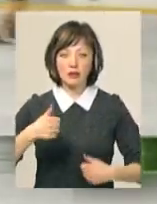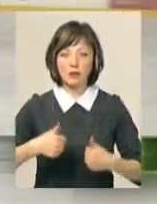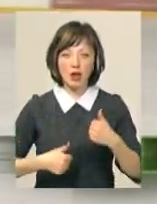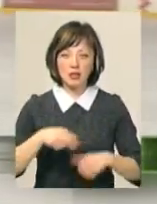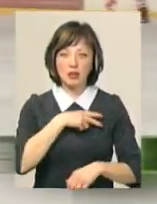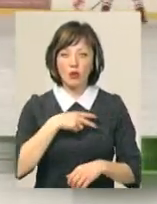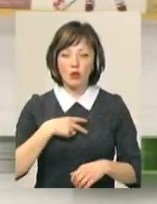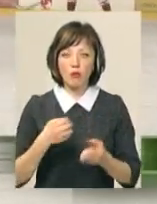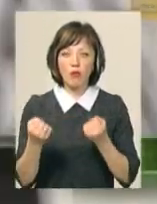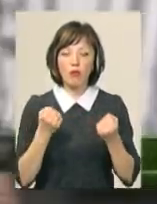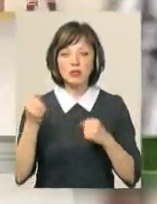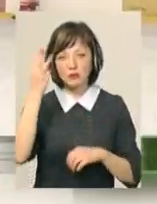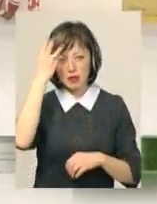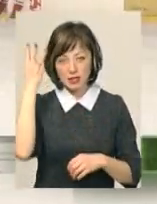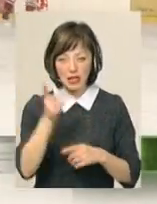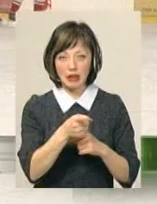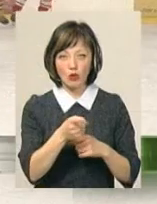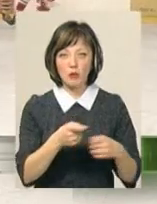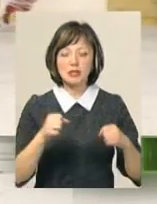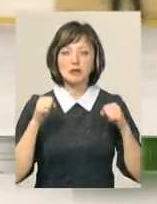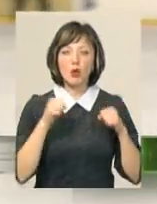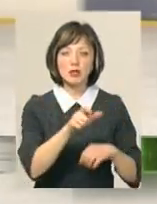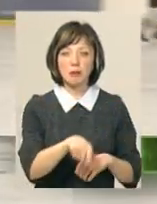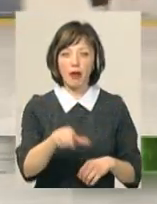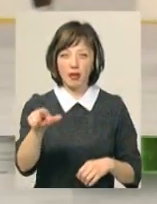хокею за нагороди боролися хмельницькі і тернопільські спортсмени.